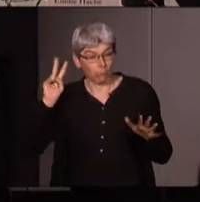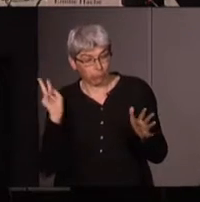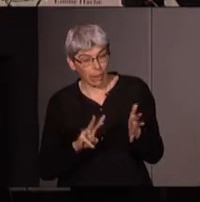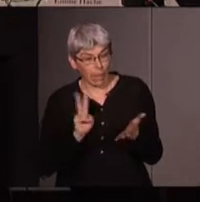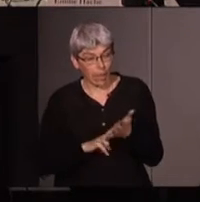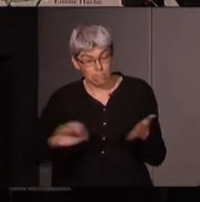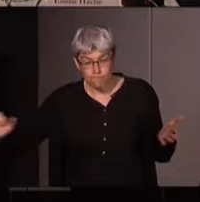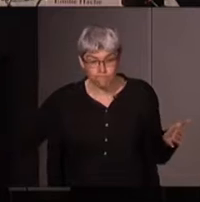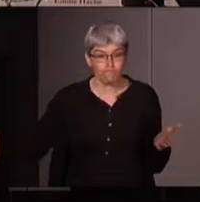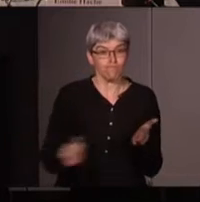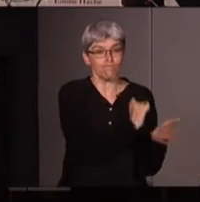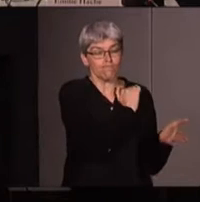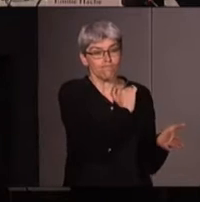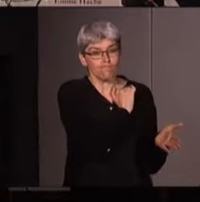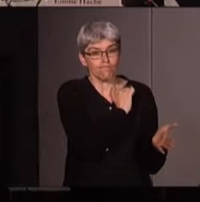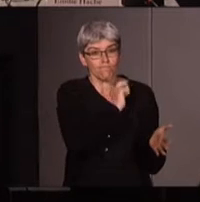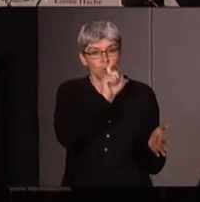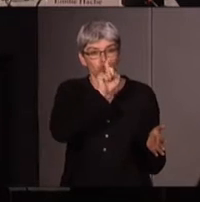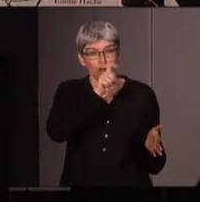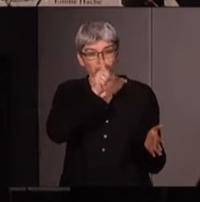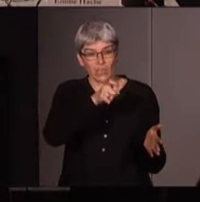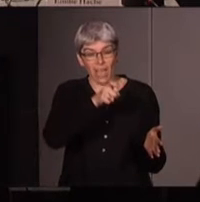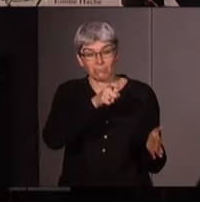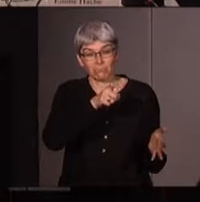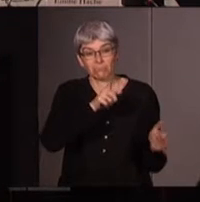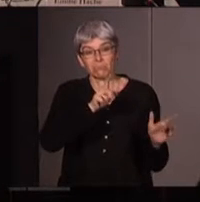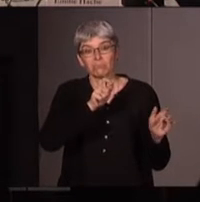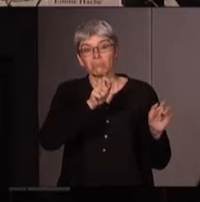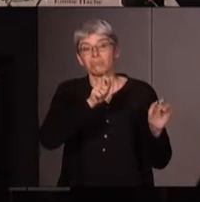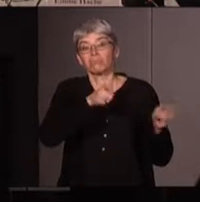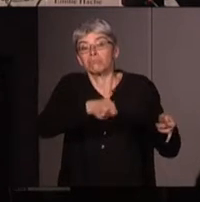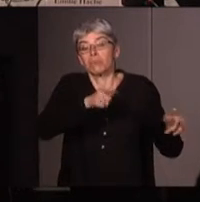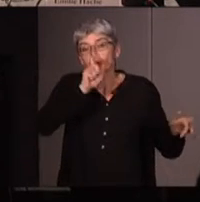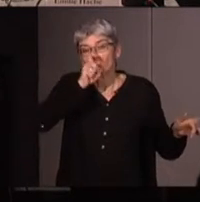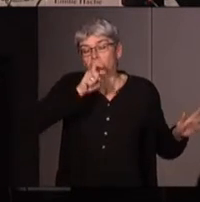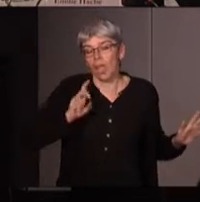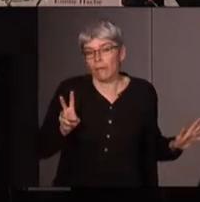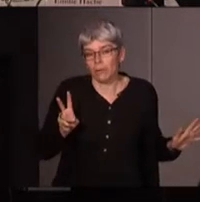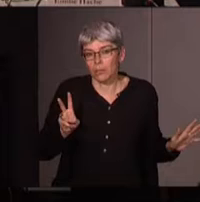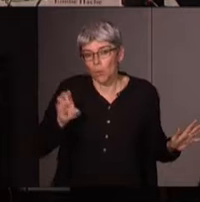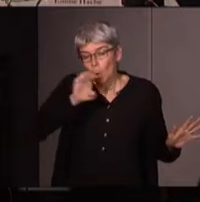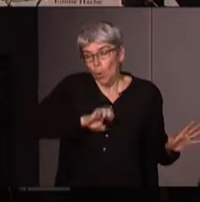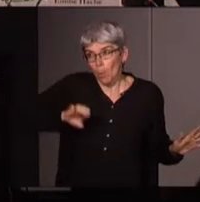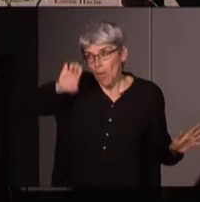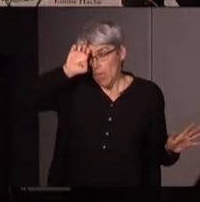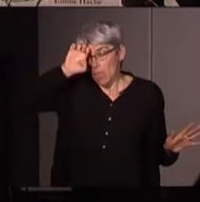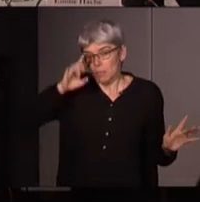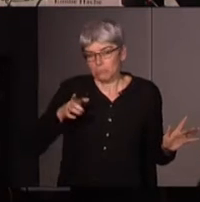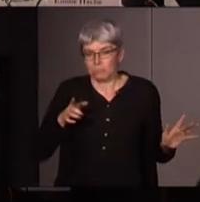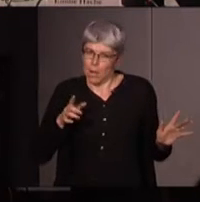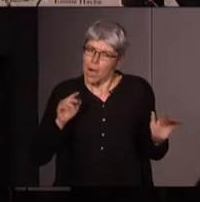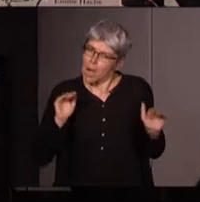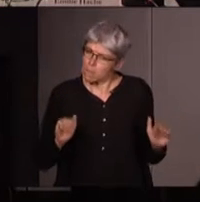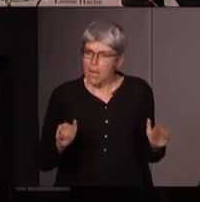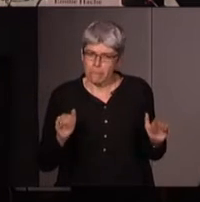un massacre des sorcières dites entre guillemets sorcières européennes assez